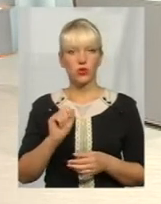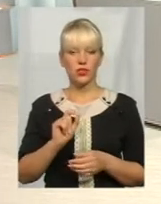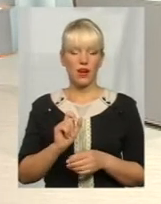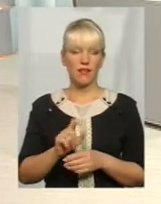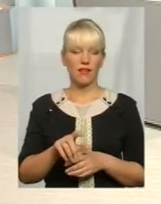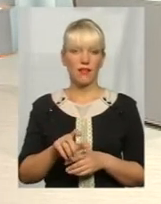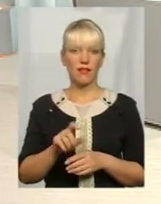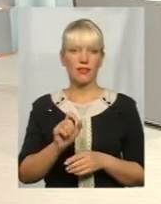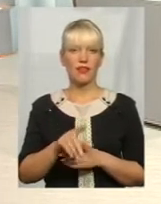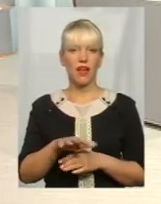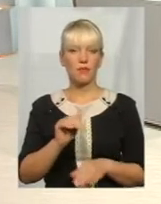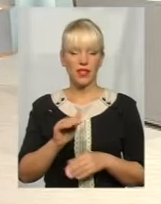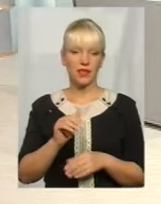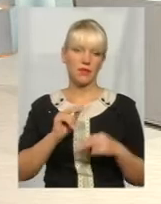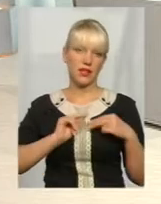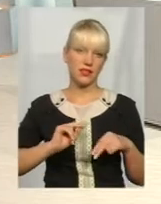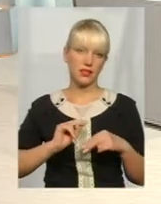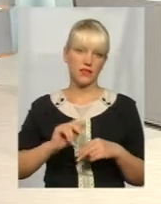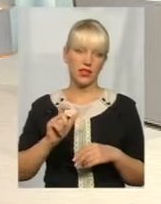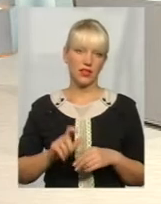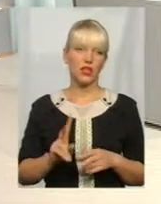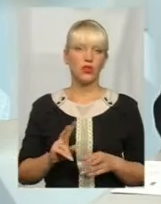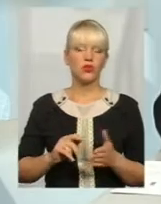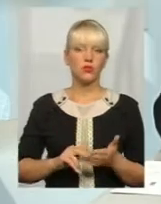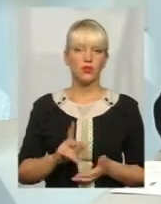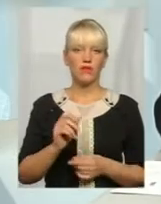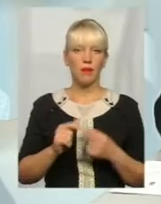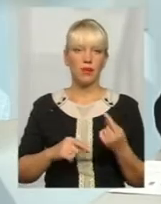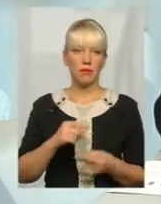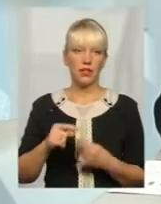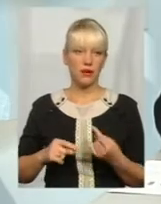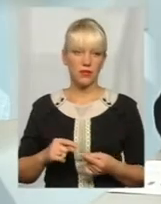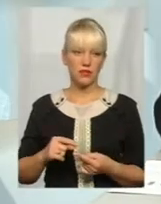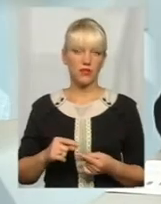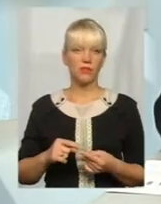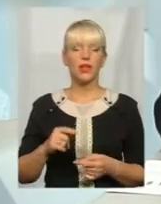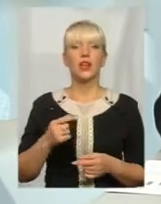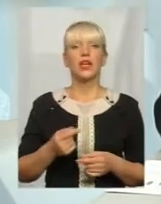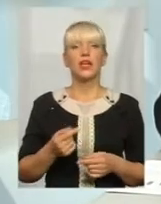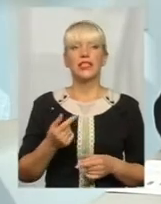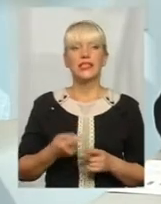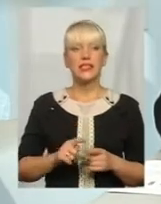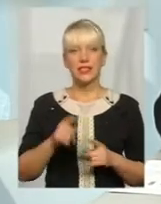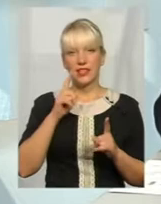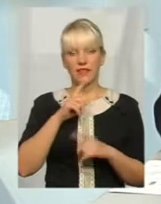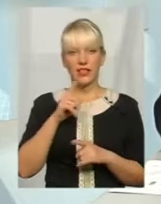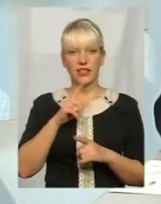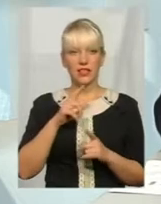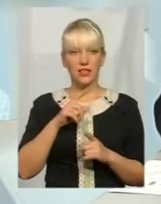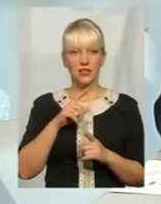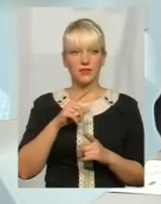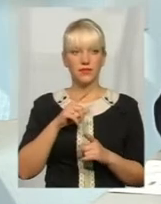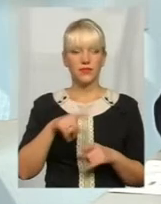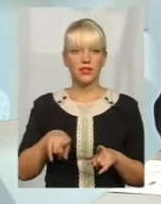працівник пішов на підприємство. Цим в невеликі,